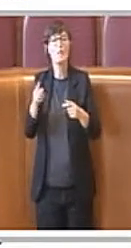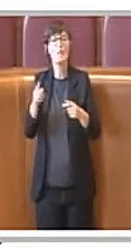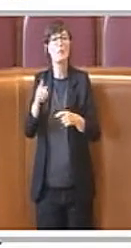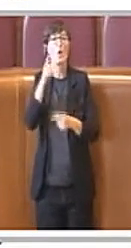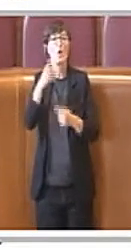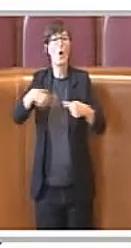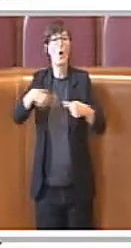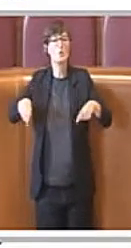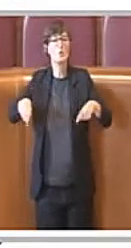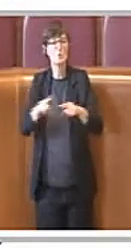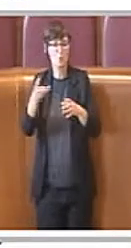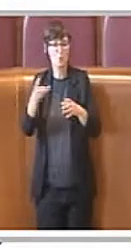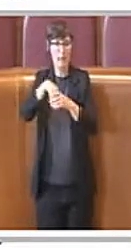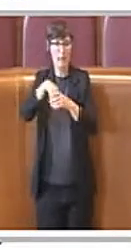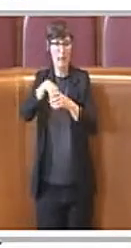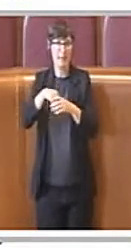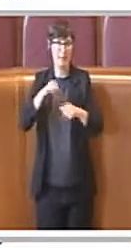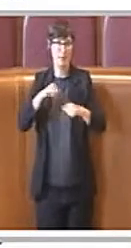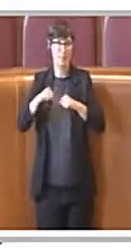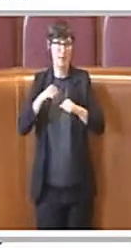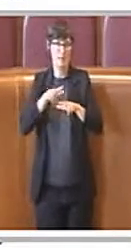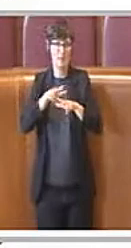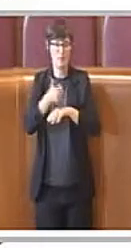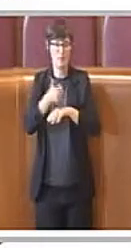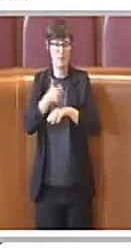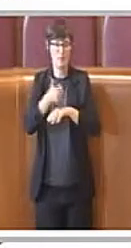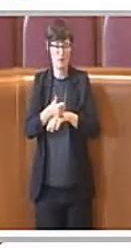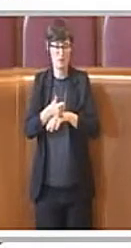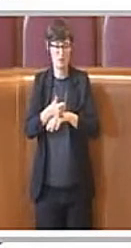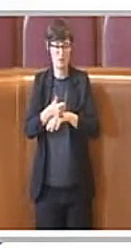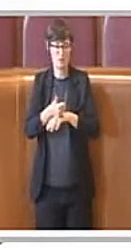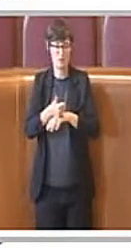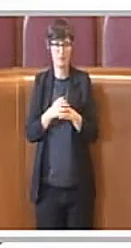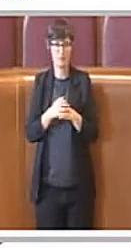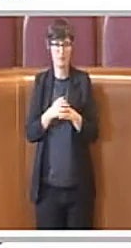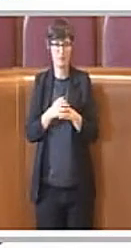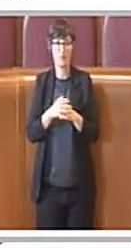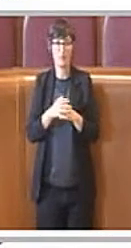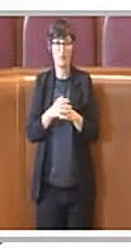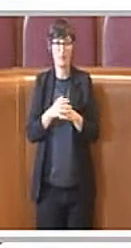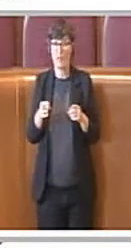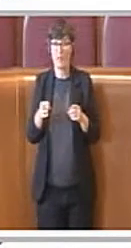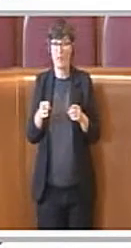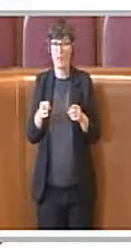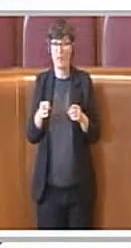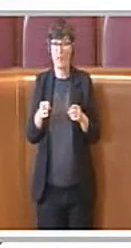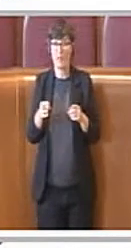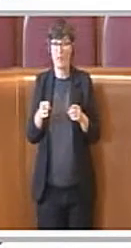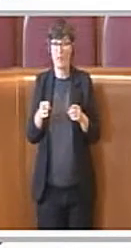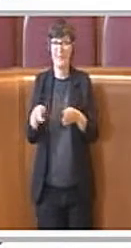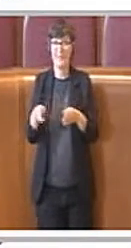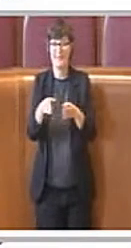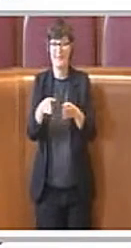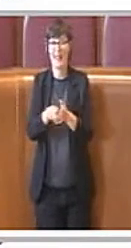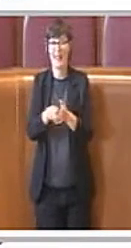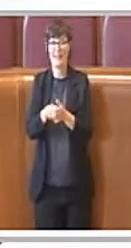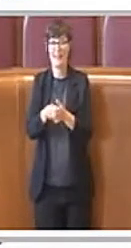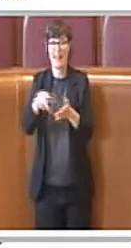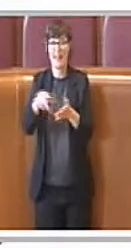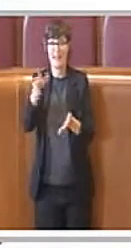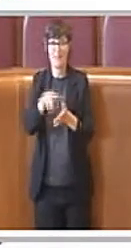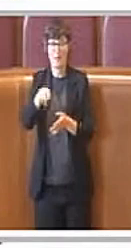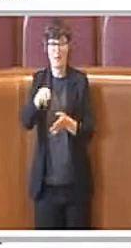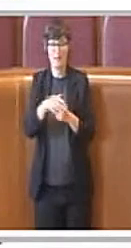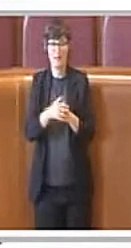codificare meglio il ruolo consultivo, soprattutto nel leader deliberativo, definendo in modo chiaro e puntuale quelle che sono le procedure